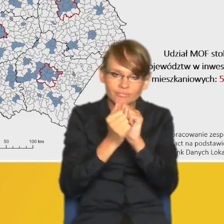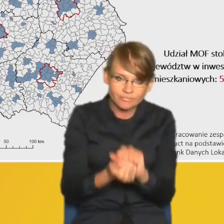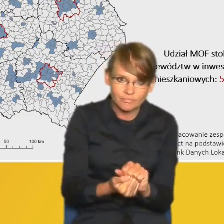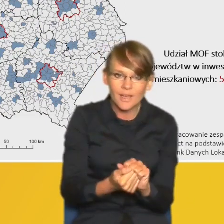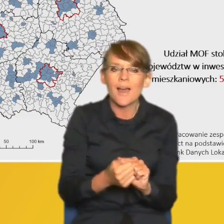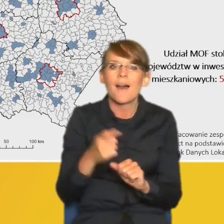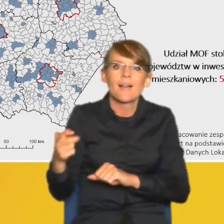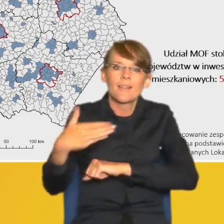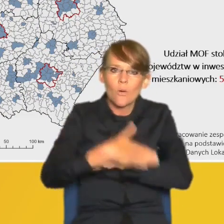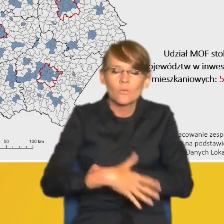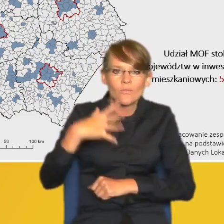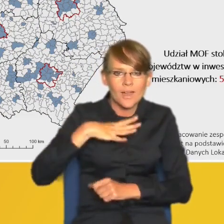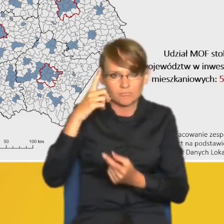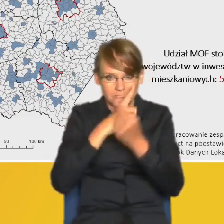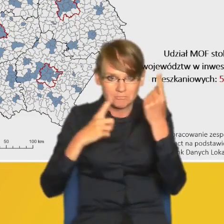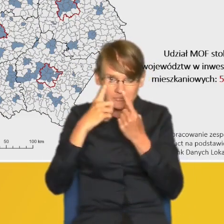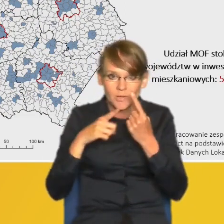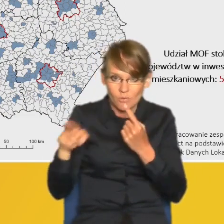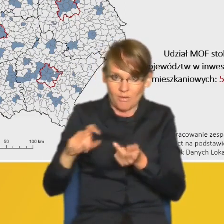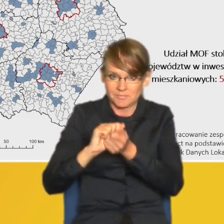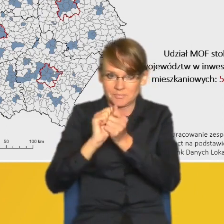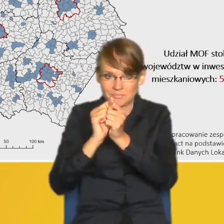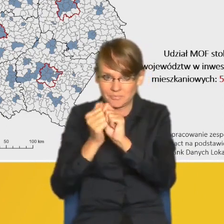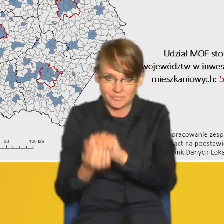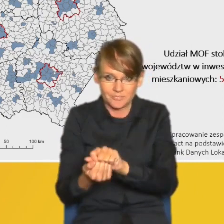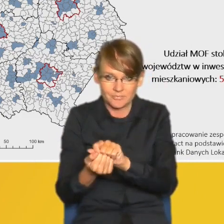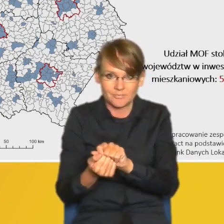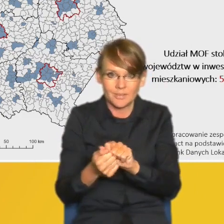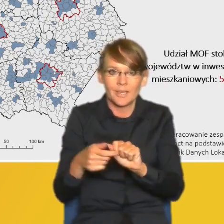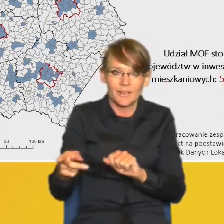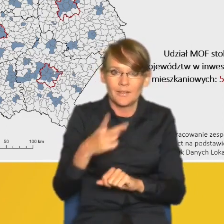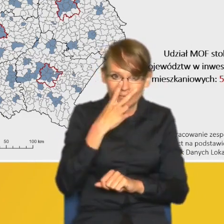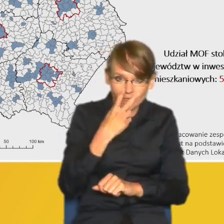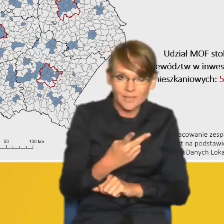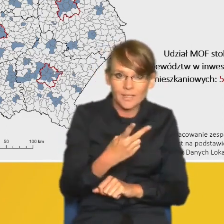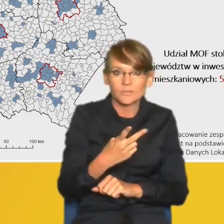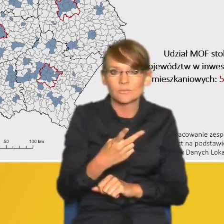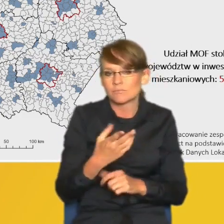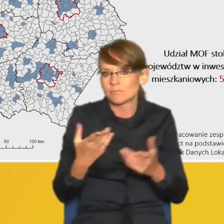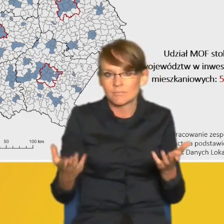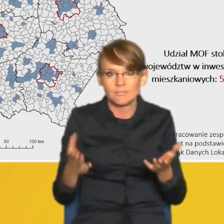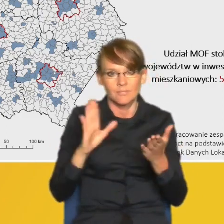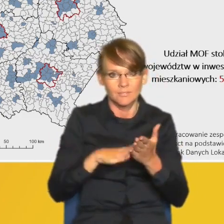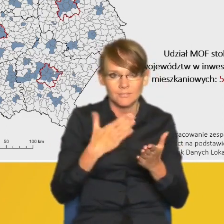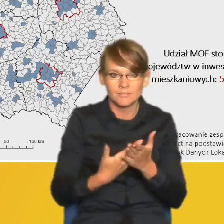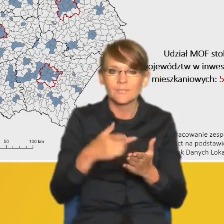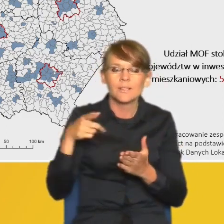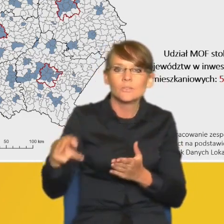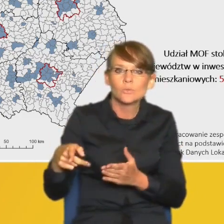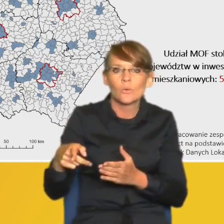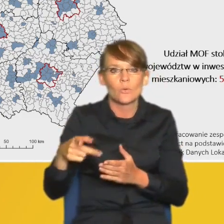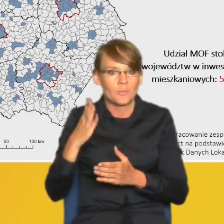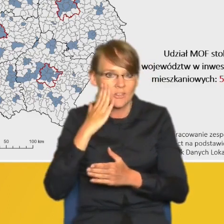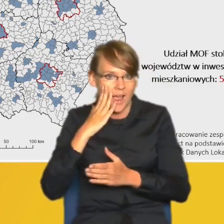demograficzne w jakikolwiek sposób odwzorowywane są chociażby przez pryzmat rozwoju budownictwa